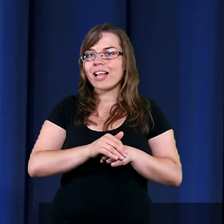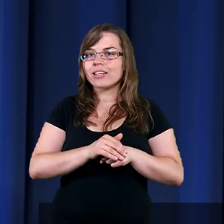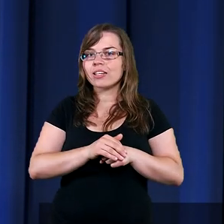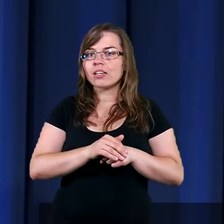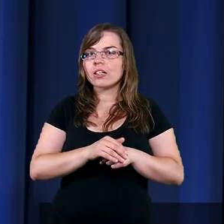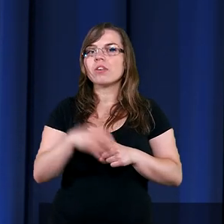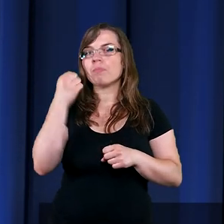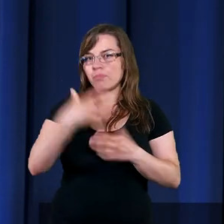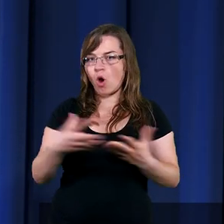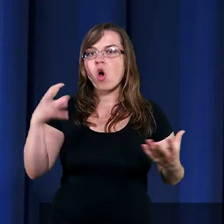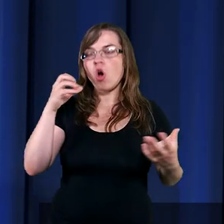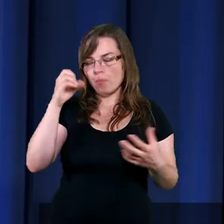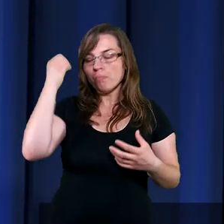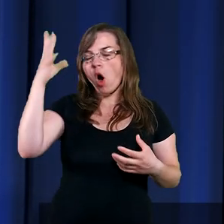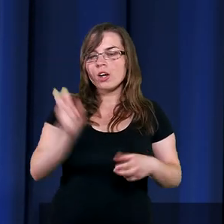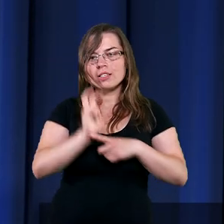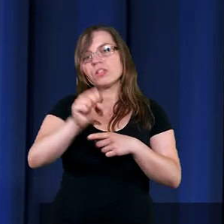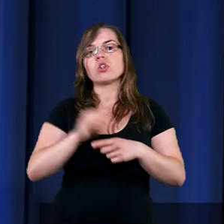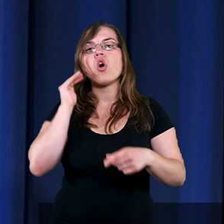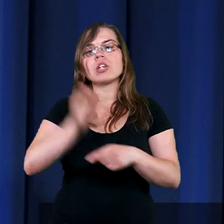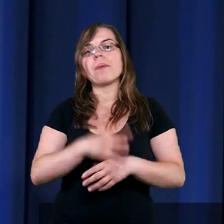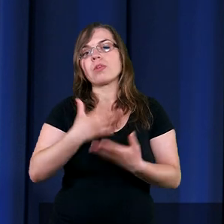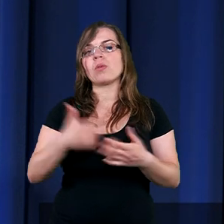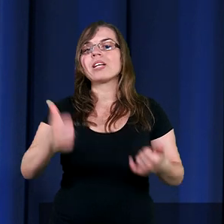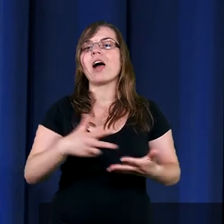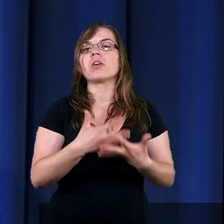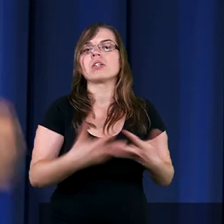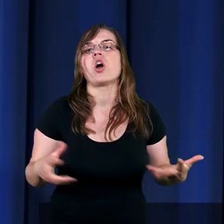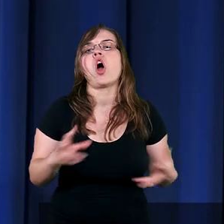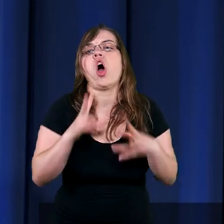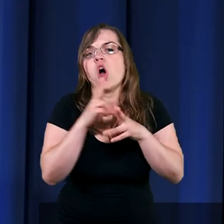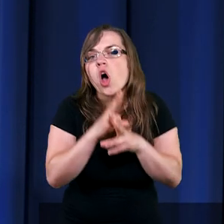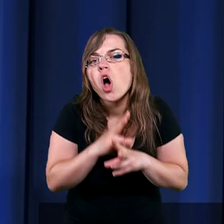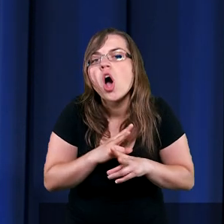Czy Mojżesz wszedł do ziemi obiecanej? Czy stał na ziemi? Oczywiście.